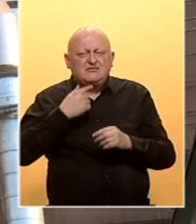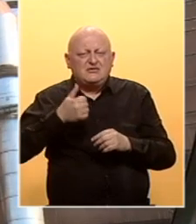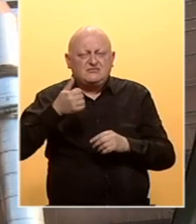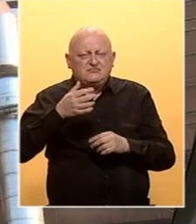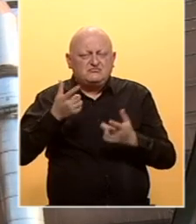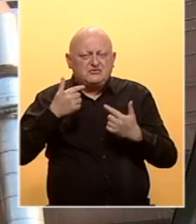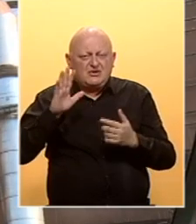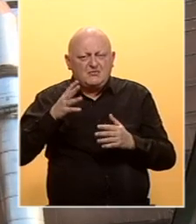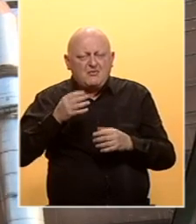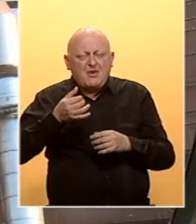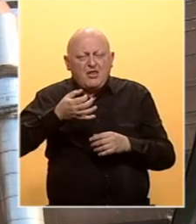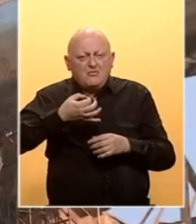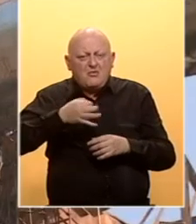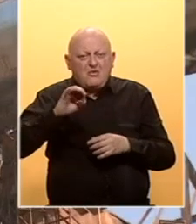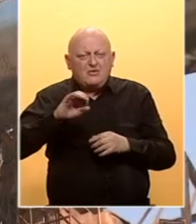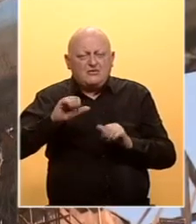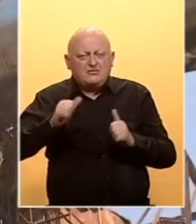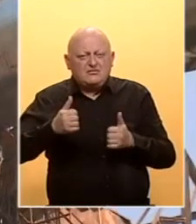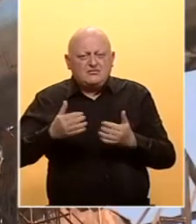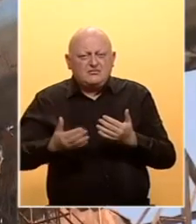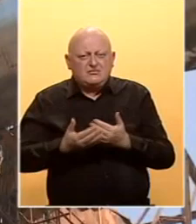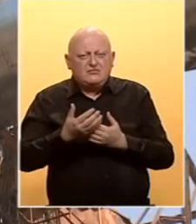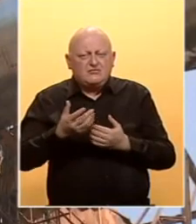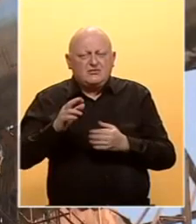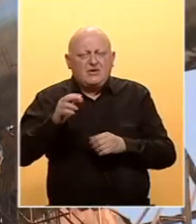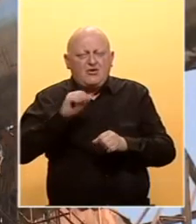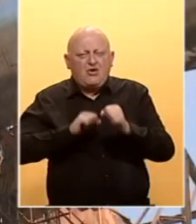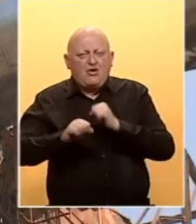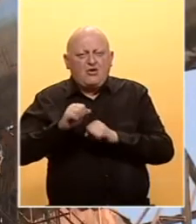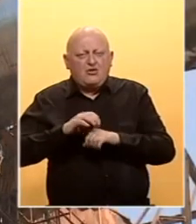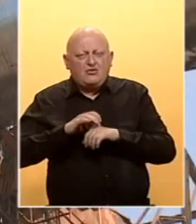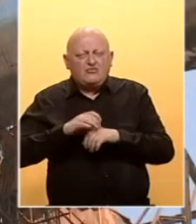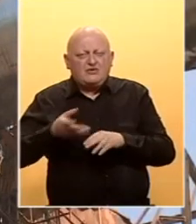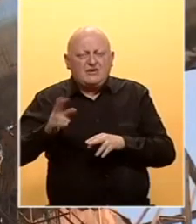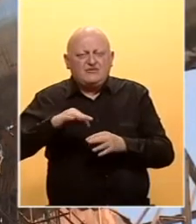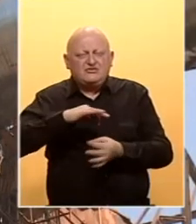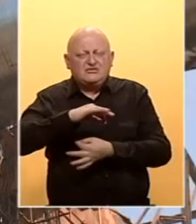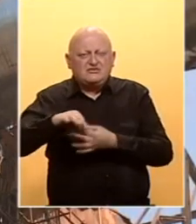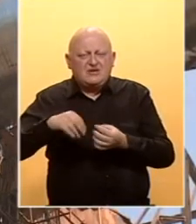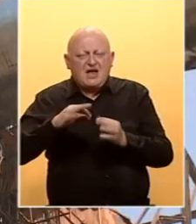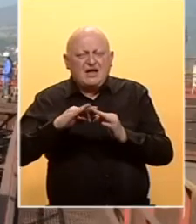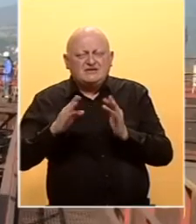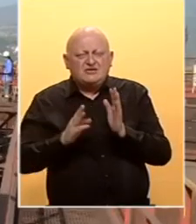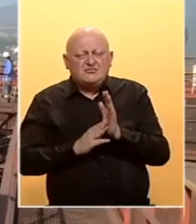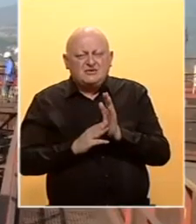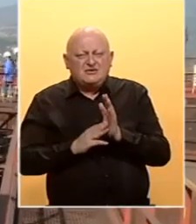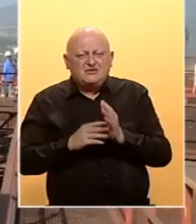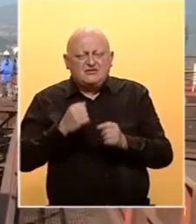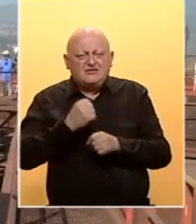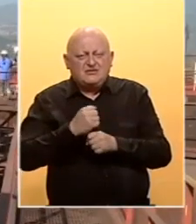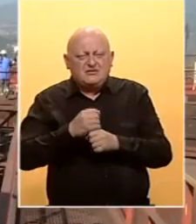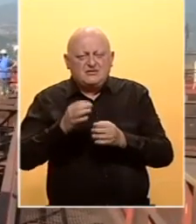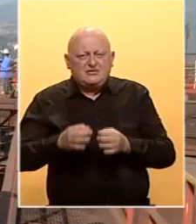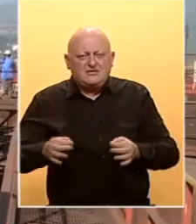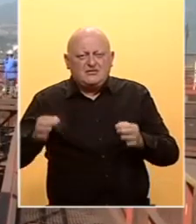zemljici mogao biti bare malo bolji jesu nove ekološke zašite koje je veo najveći zagađivač u ovom gradu Arcelor-Mittal. Radi se o